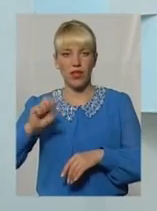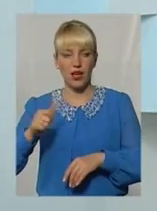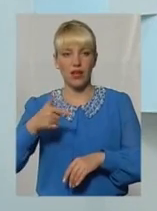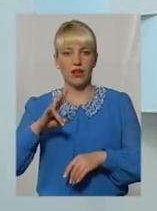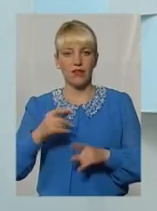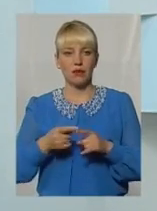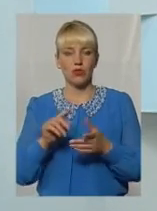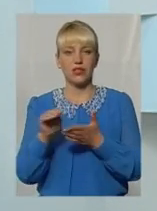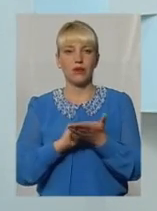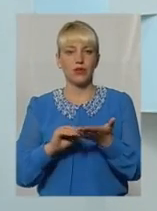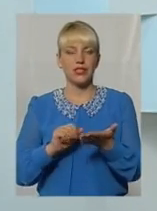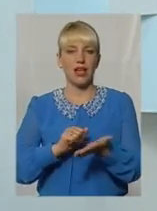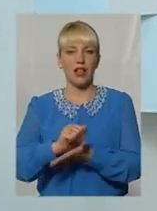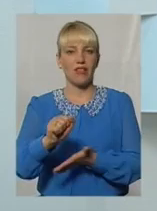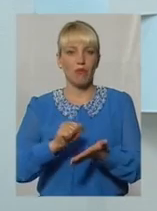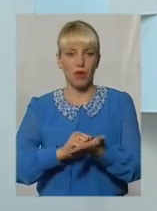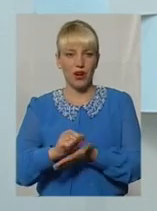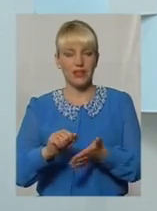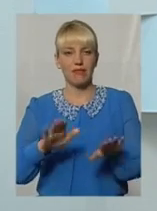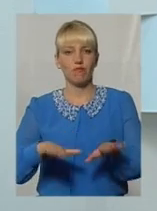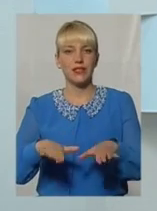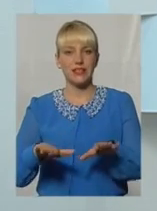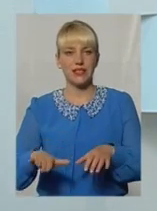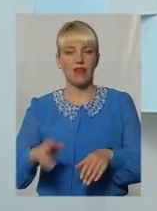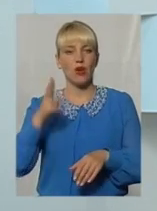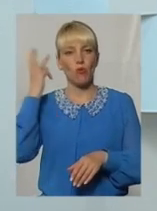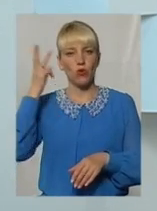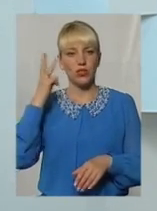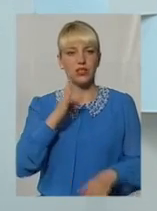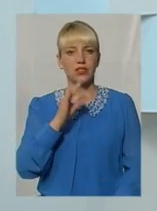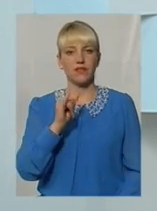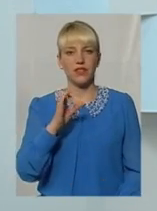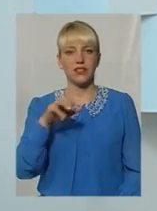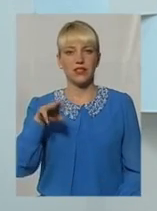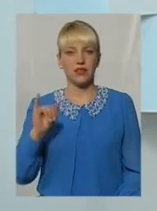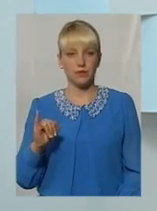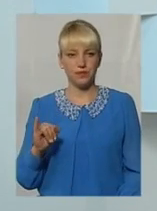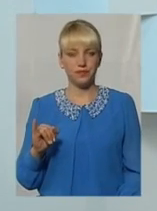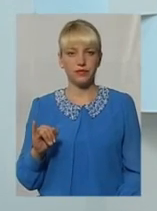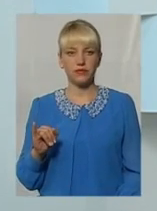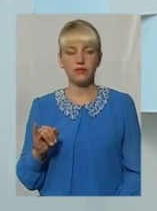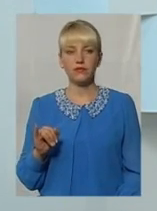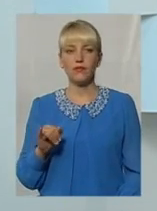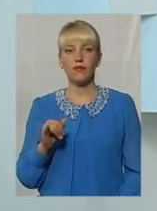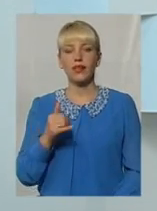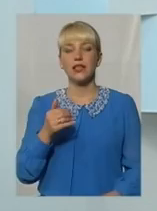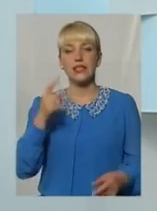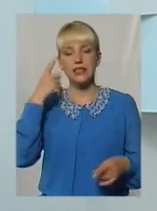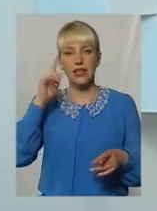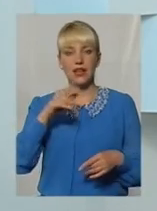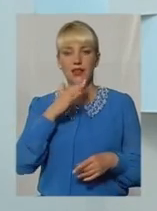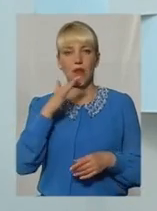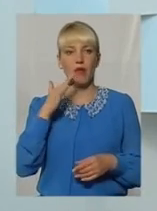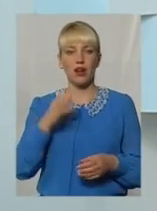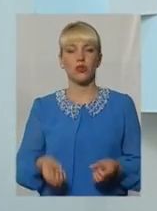писали в місцевій пресі і, по-моєму, навіть в подільських вістях. Знаєте, набагато простіше